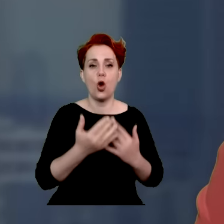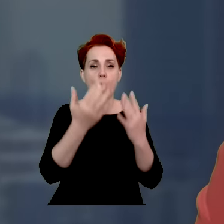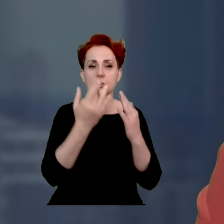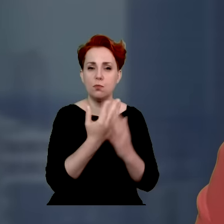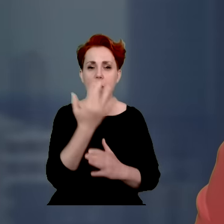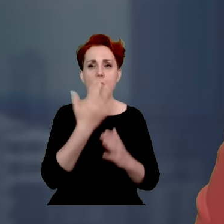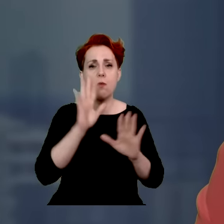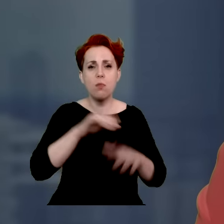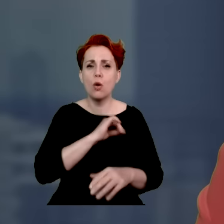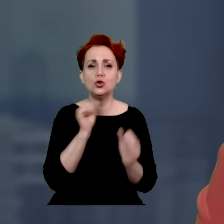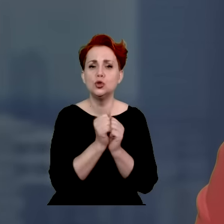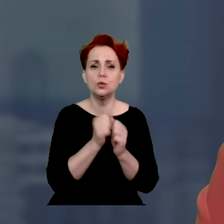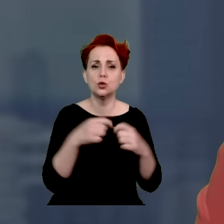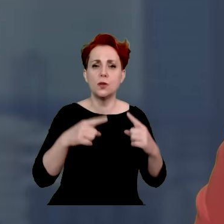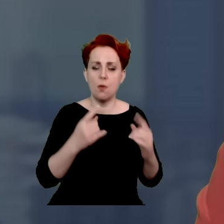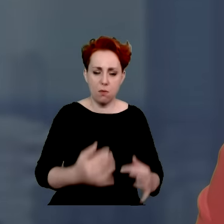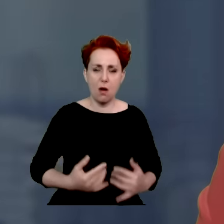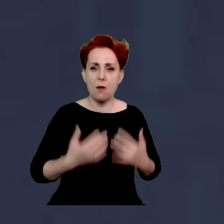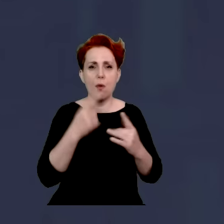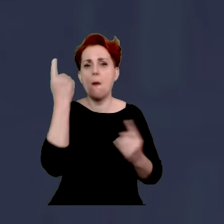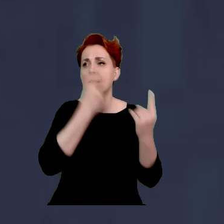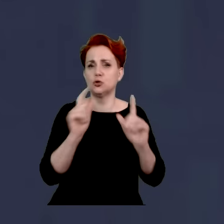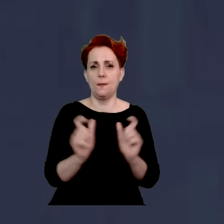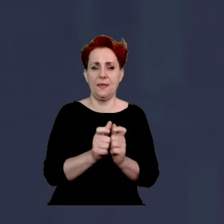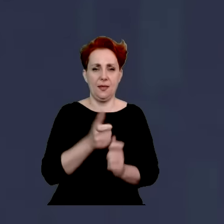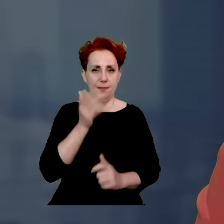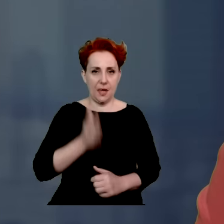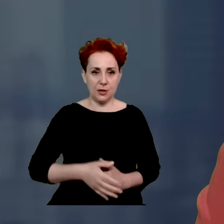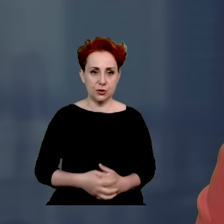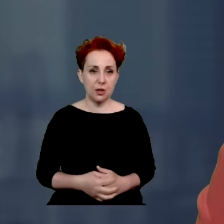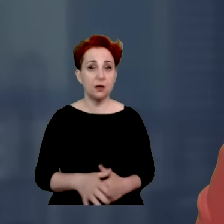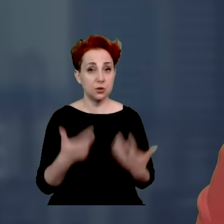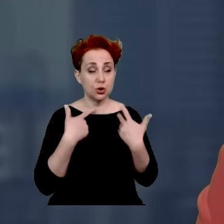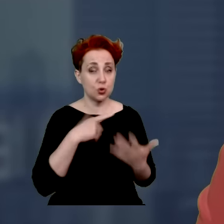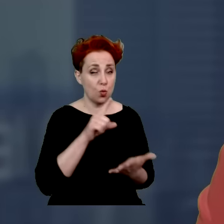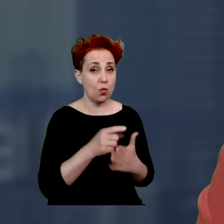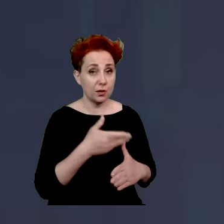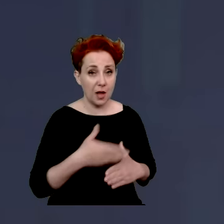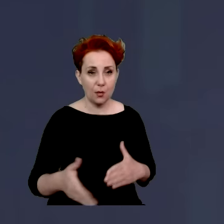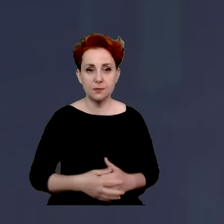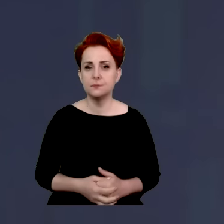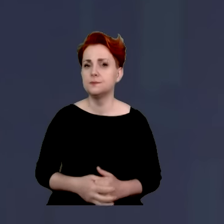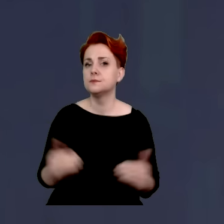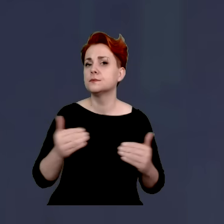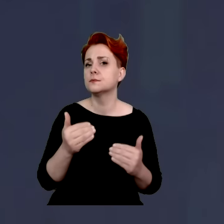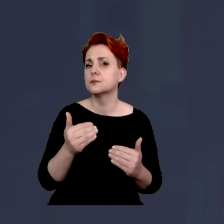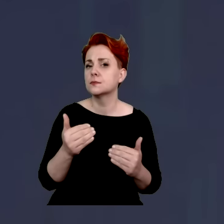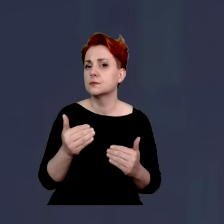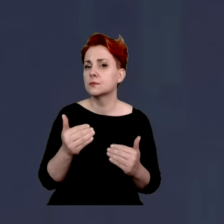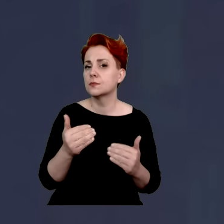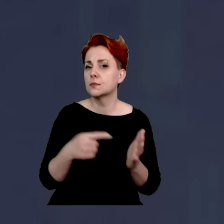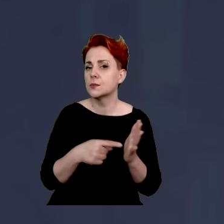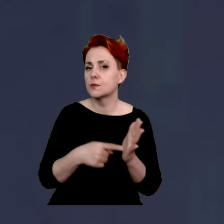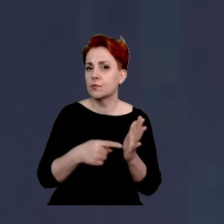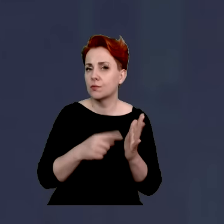zimno, żeby się nie zapalał, bo się bał, że go znajdą i przeżył. Możecie pomyśleć, że my tu z panem redaktor kpimy, ale przecież to była narracja